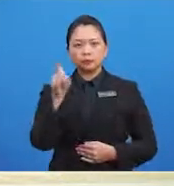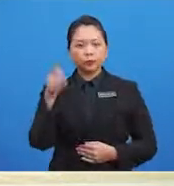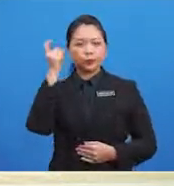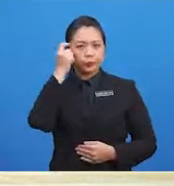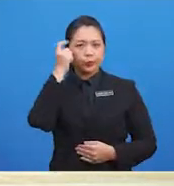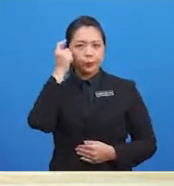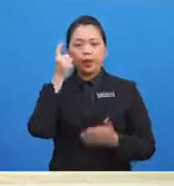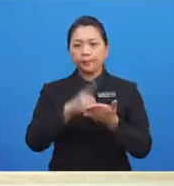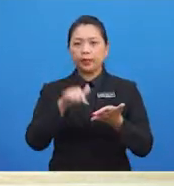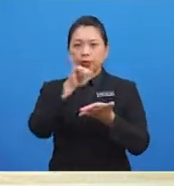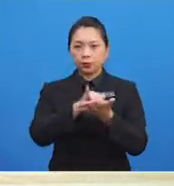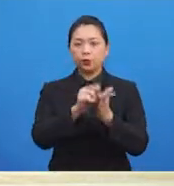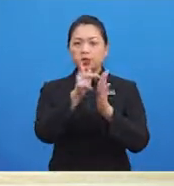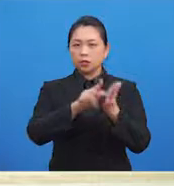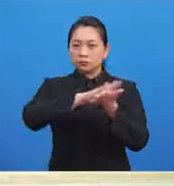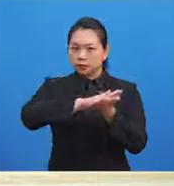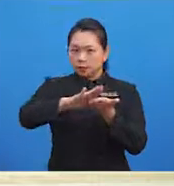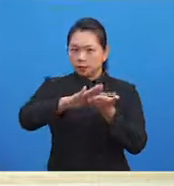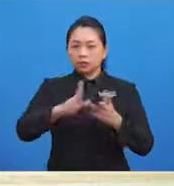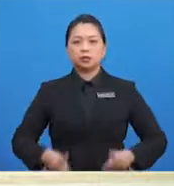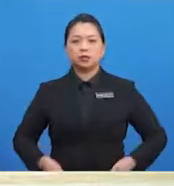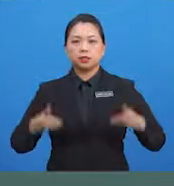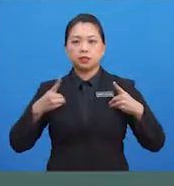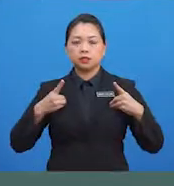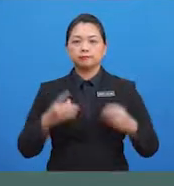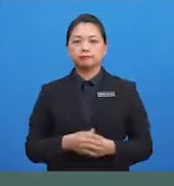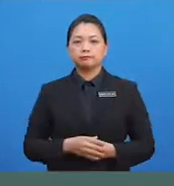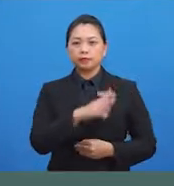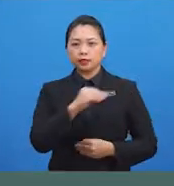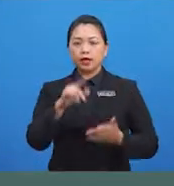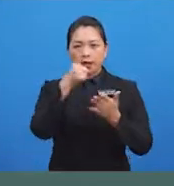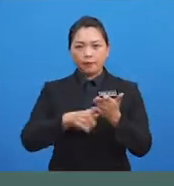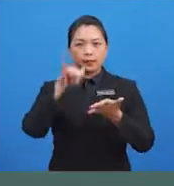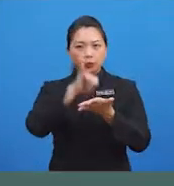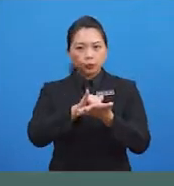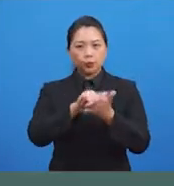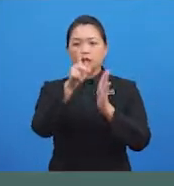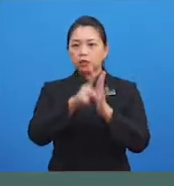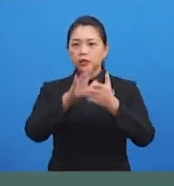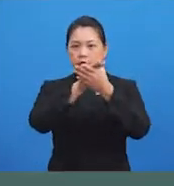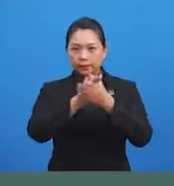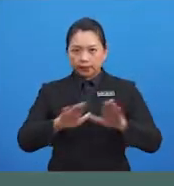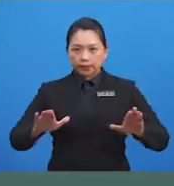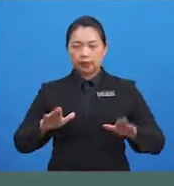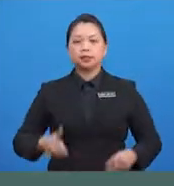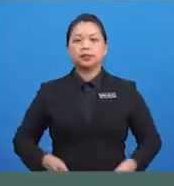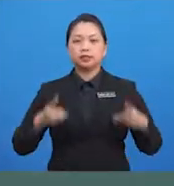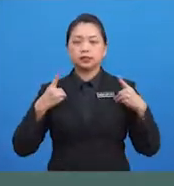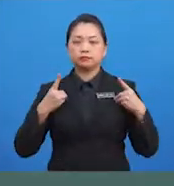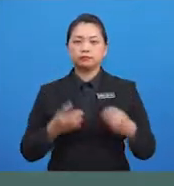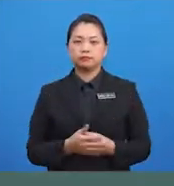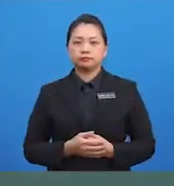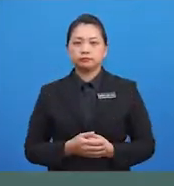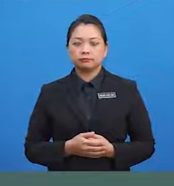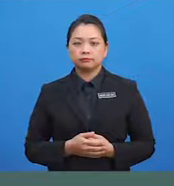diri Kebersihan diri ialah kebersihan tubuh badan yang harus dijaga oleh